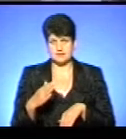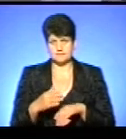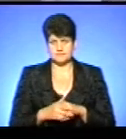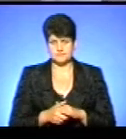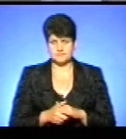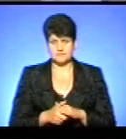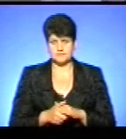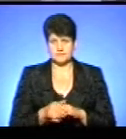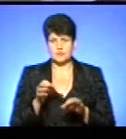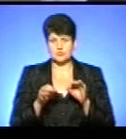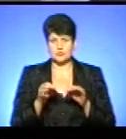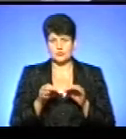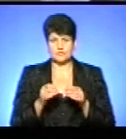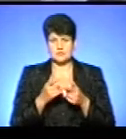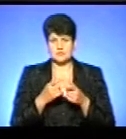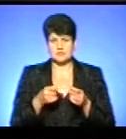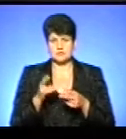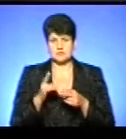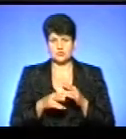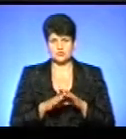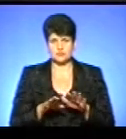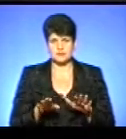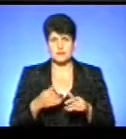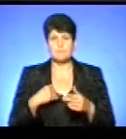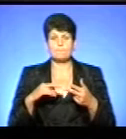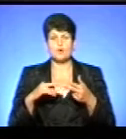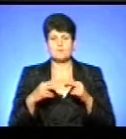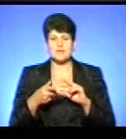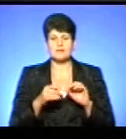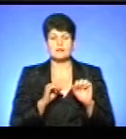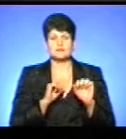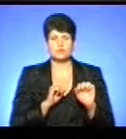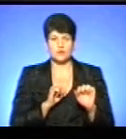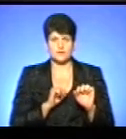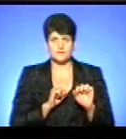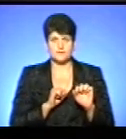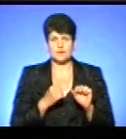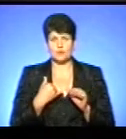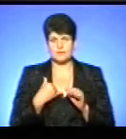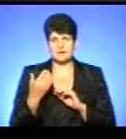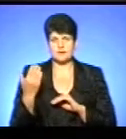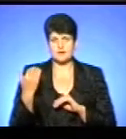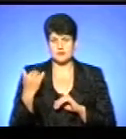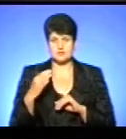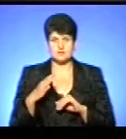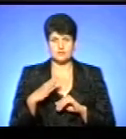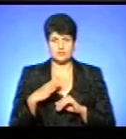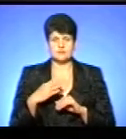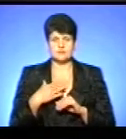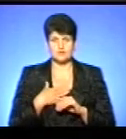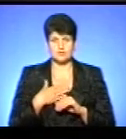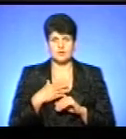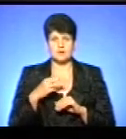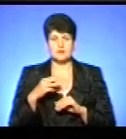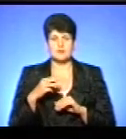Судове засідання оголошує закінчення». «Я поміняла адвоката. У мене раніше зі мною працював Роман